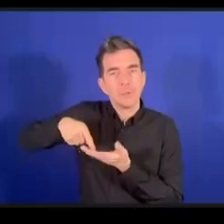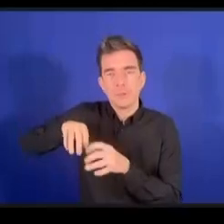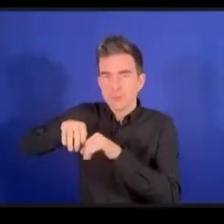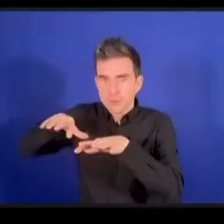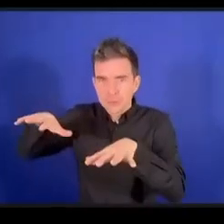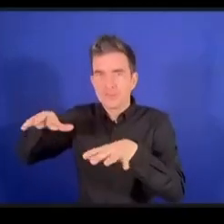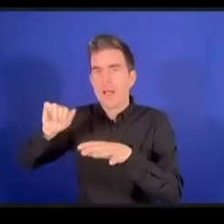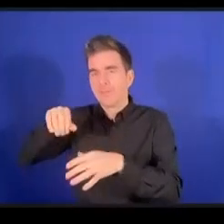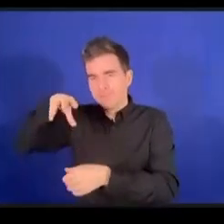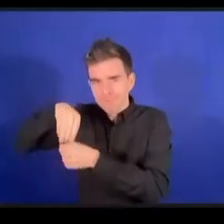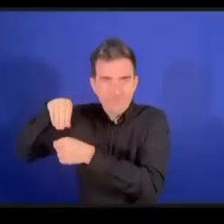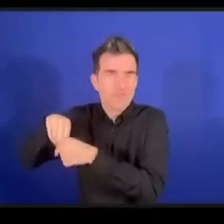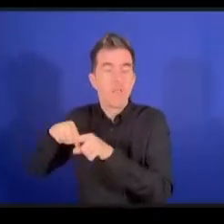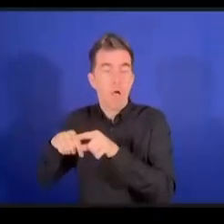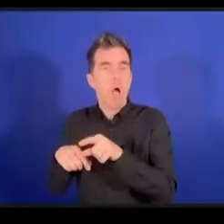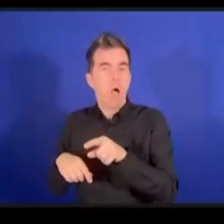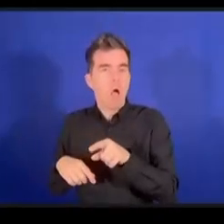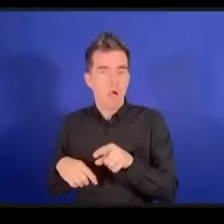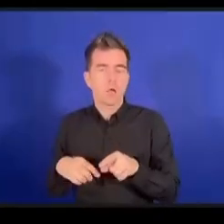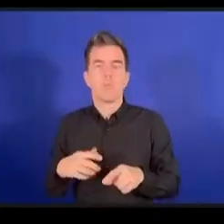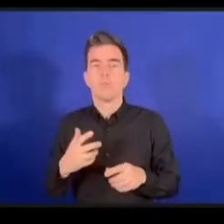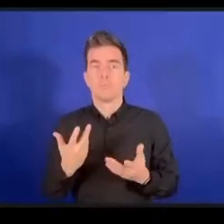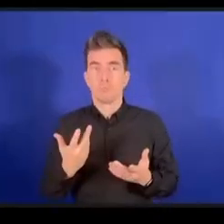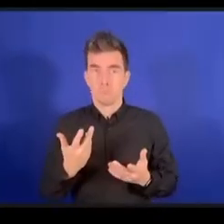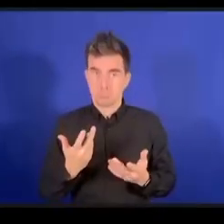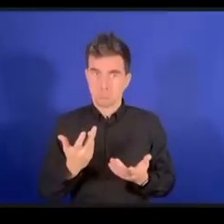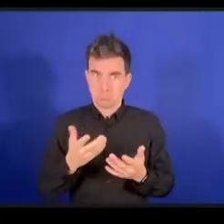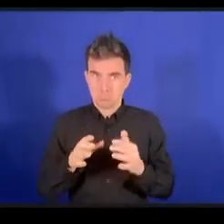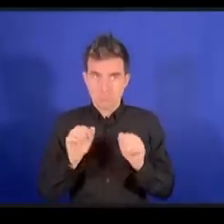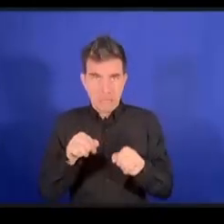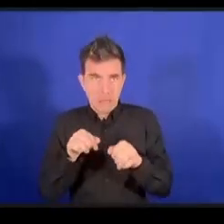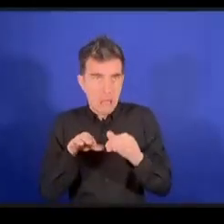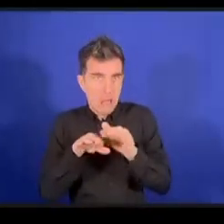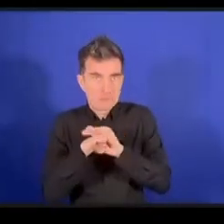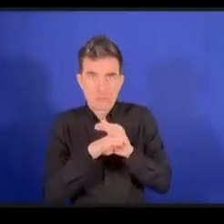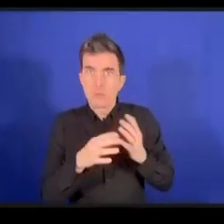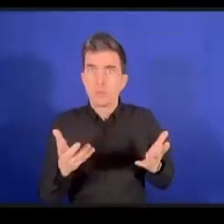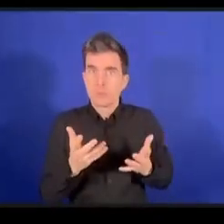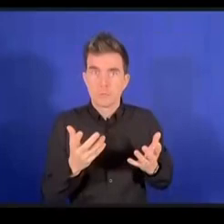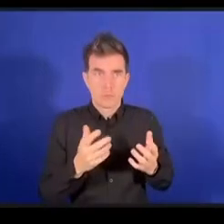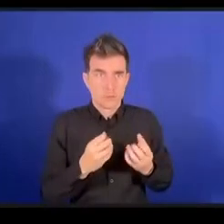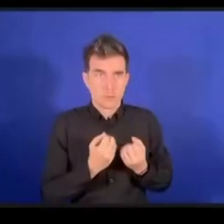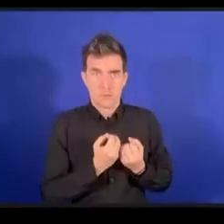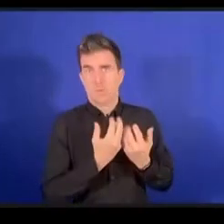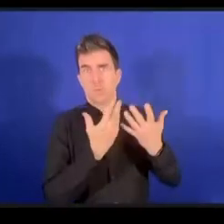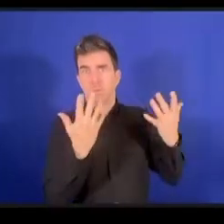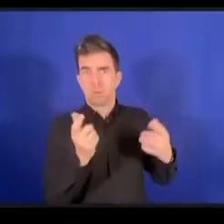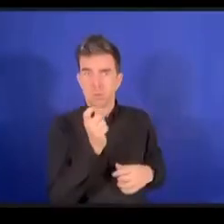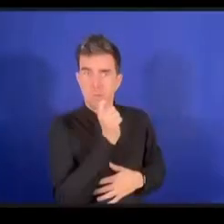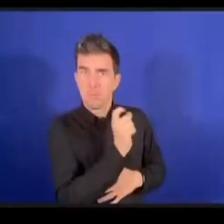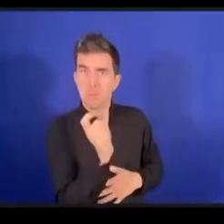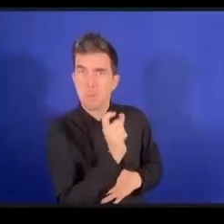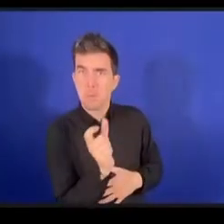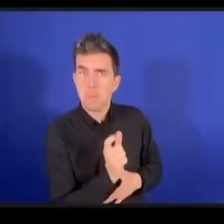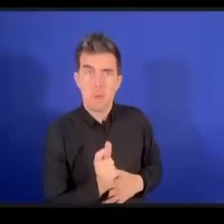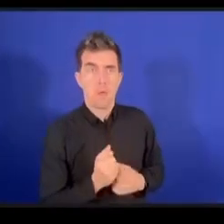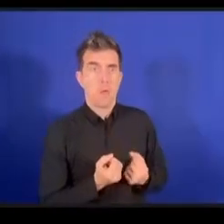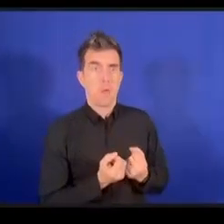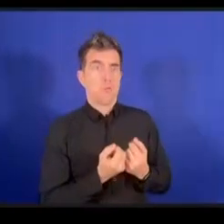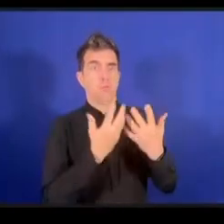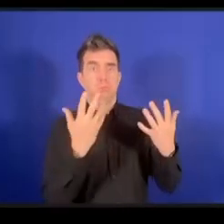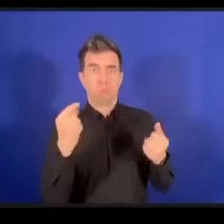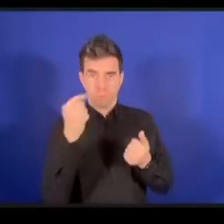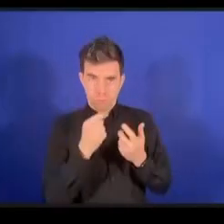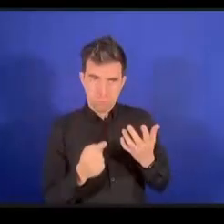الكبرى وهو الذي يسهل الوصول لقواعد بيانات